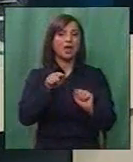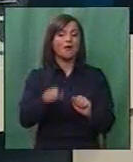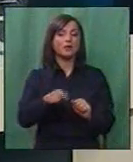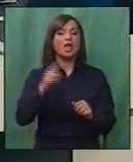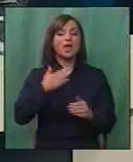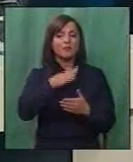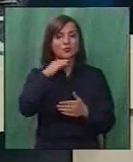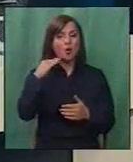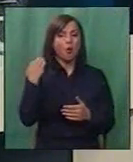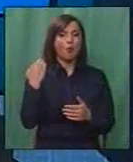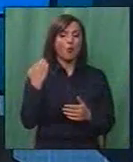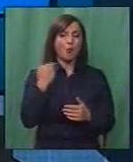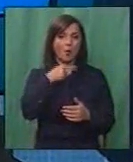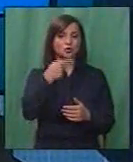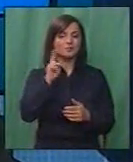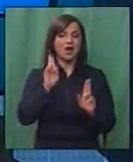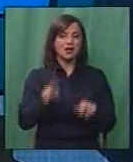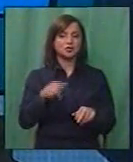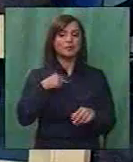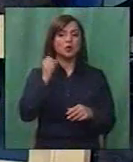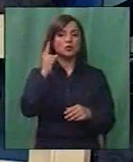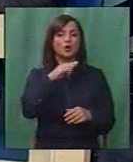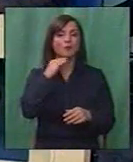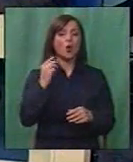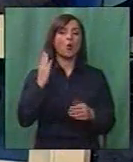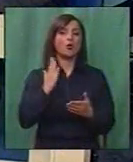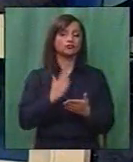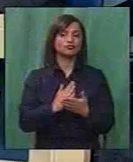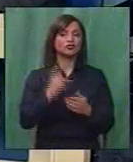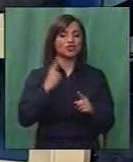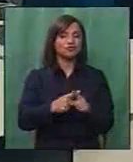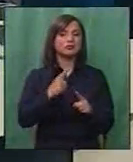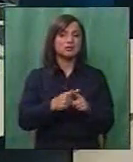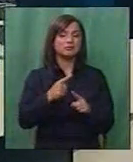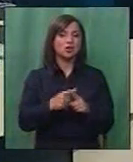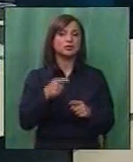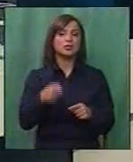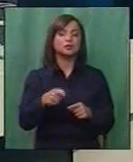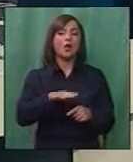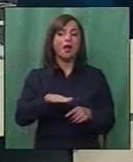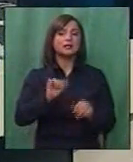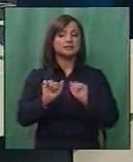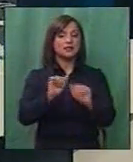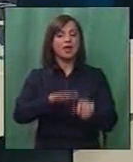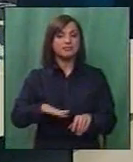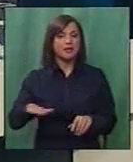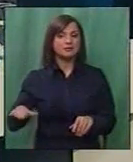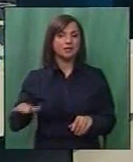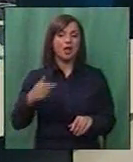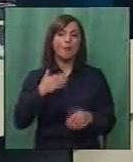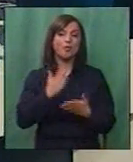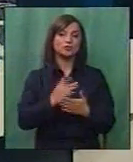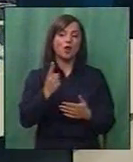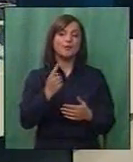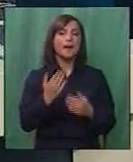се повеќе, можам да кажам, случајте се се повеќе чести со педофилија, може би тоа е